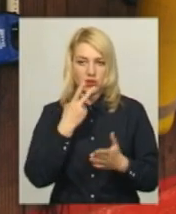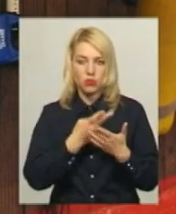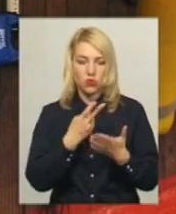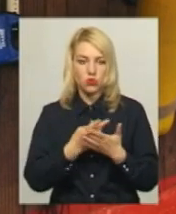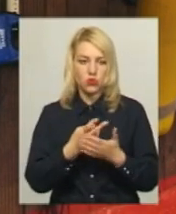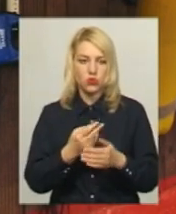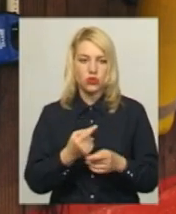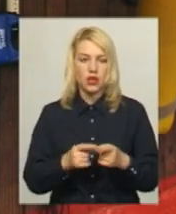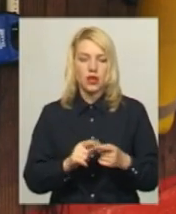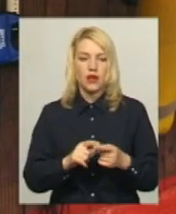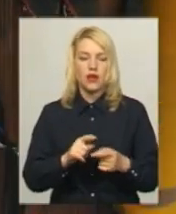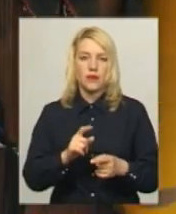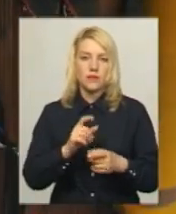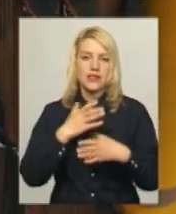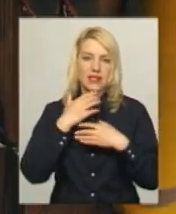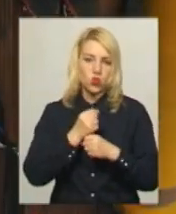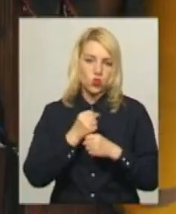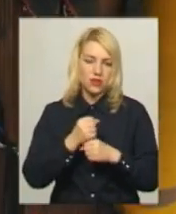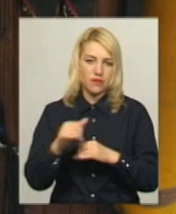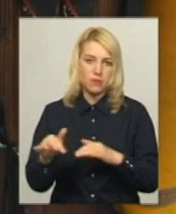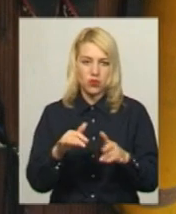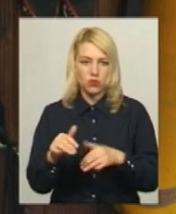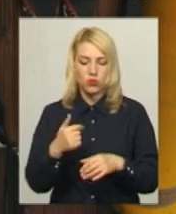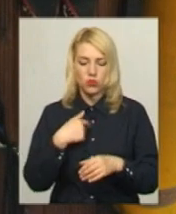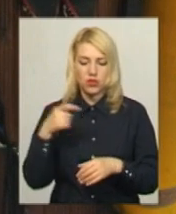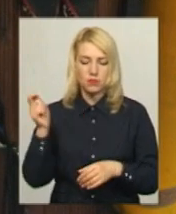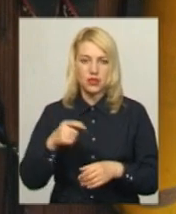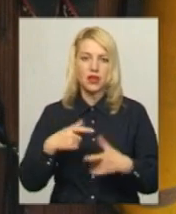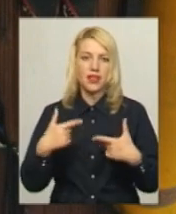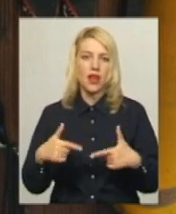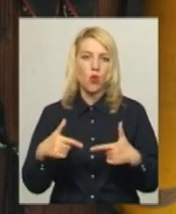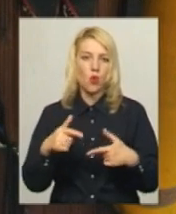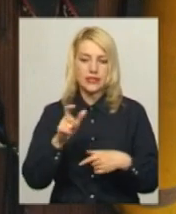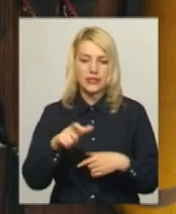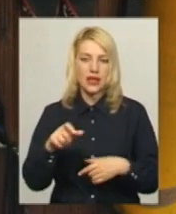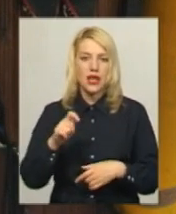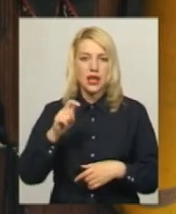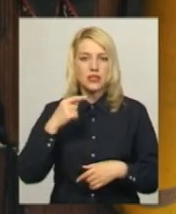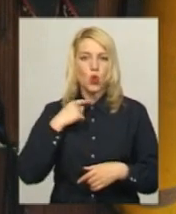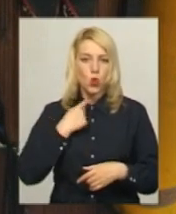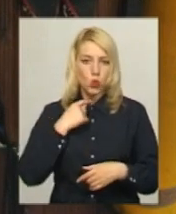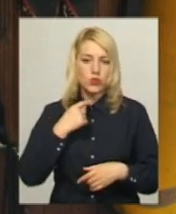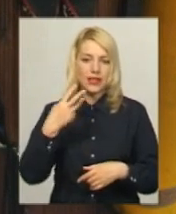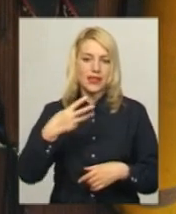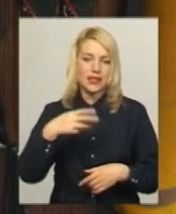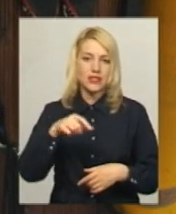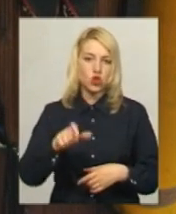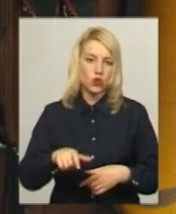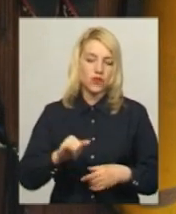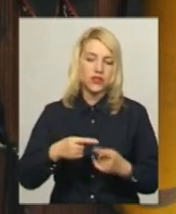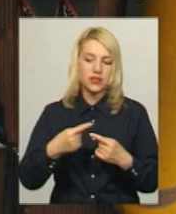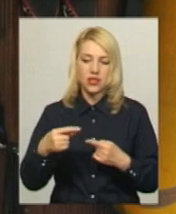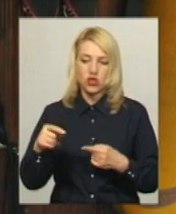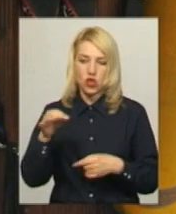боліві та задушливі прийоми. До нас приїхали гості з Луцька, майже 30 чоловік з інші